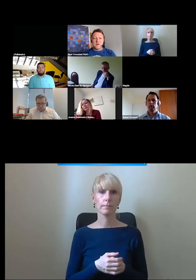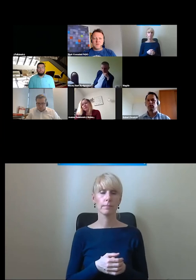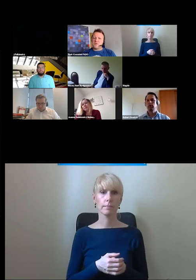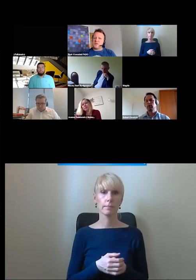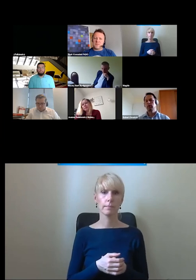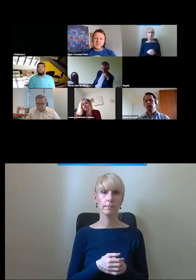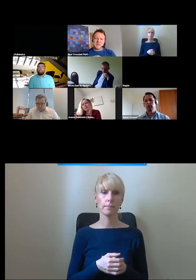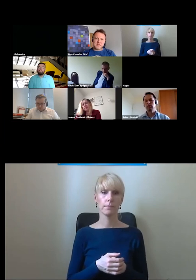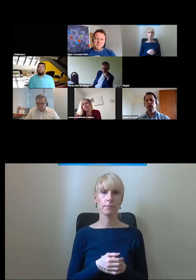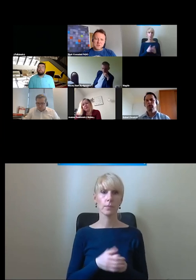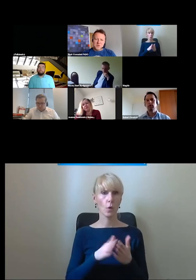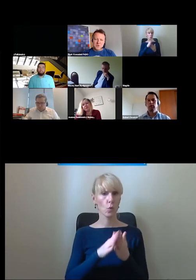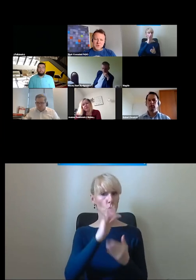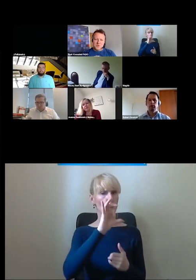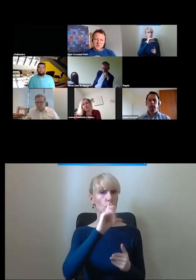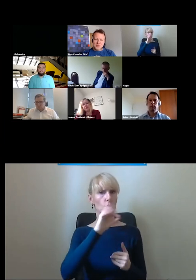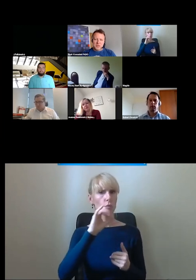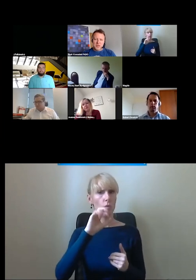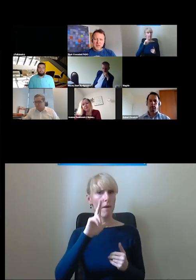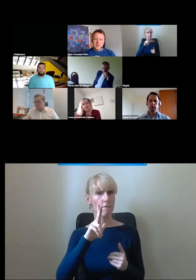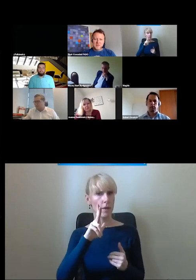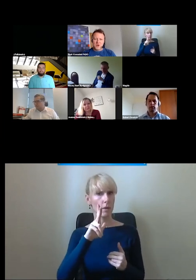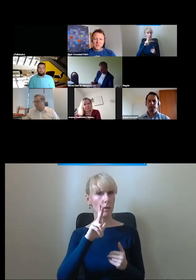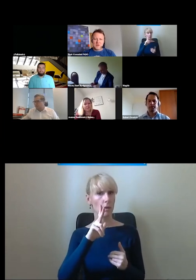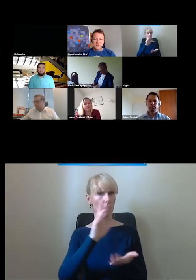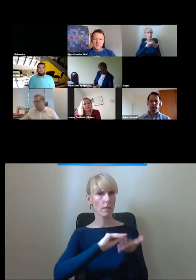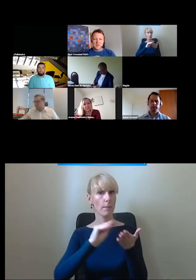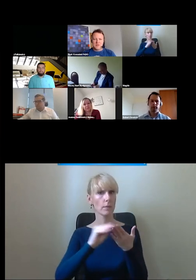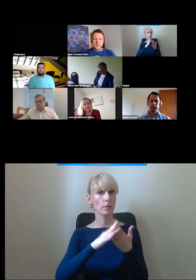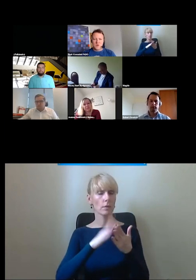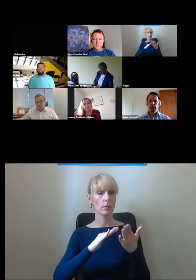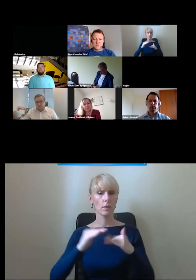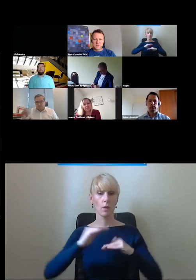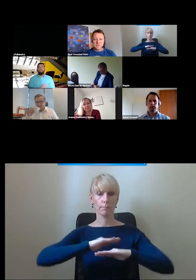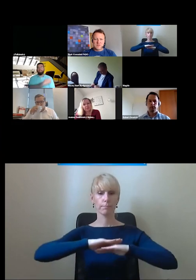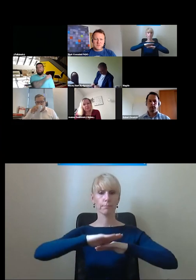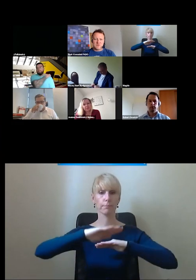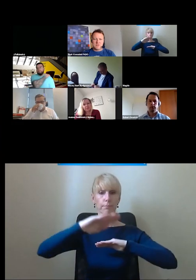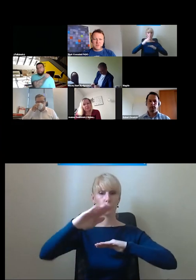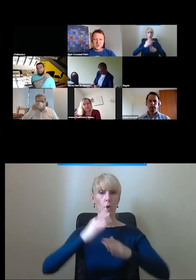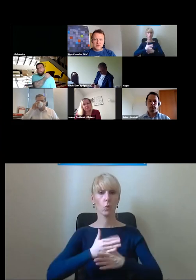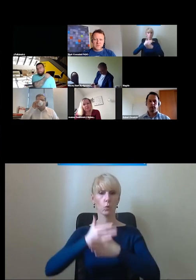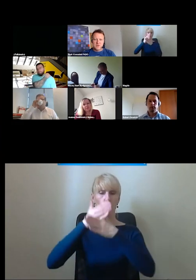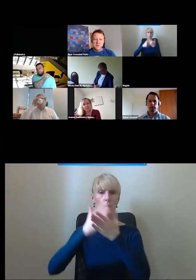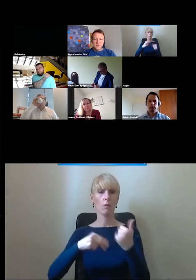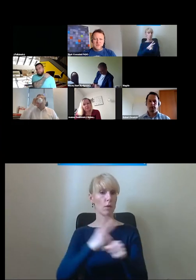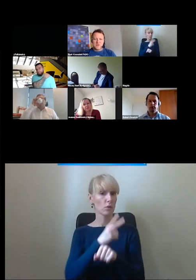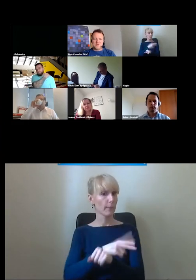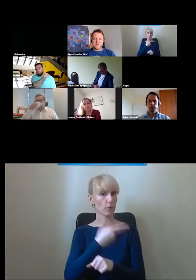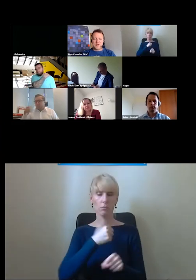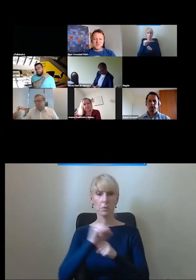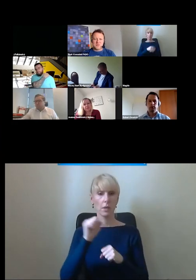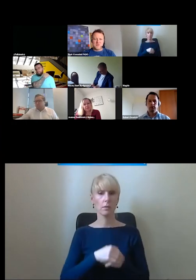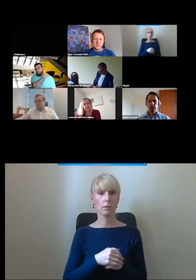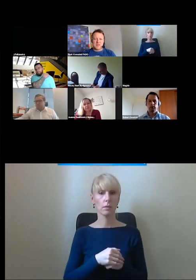Sławku ty napisałeś na samym początku że ruchome chodniki i ruchome schody nie są dostępnością czy